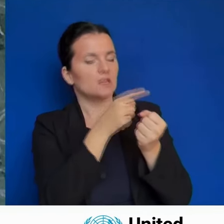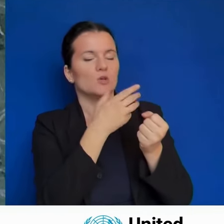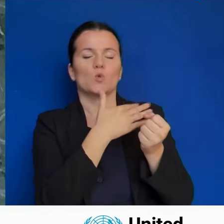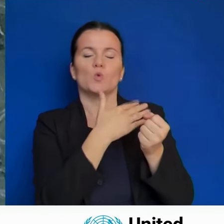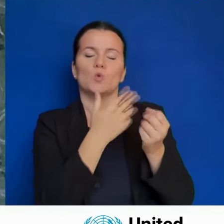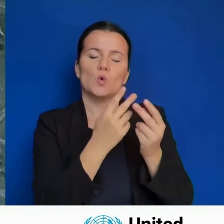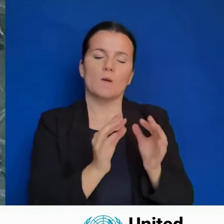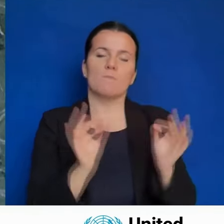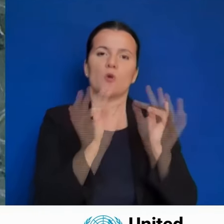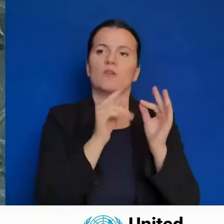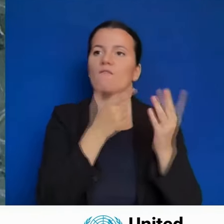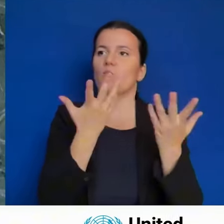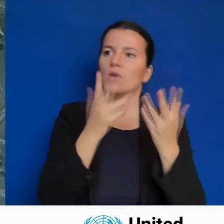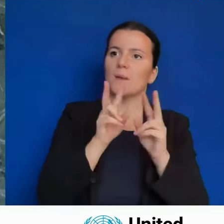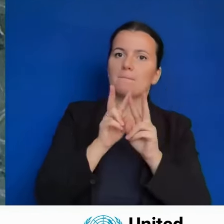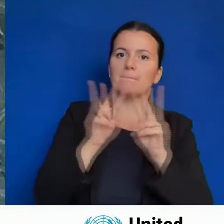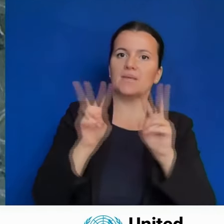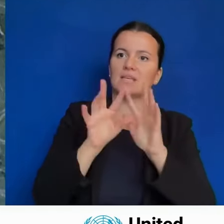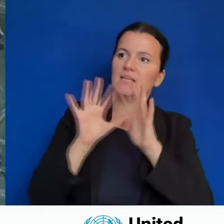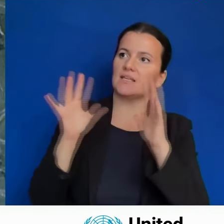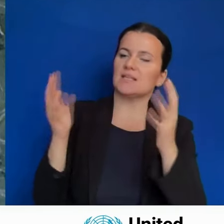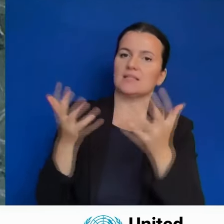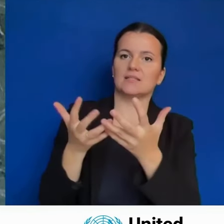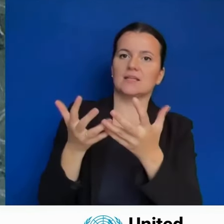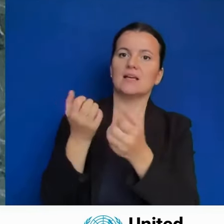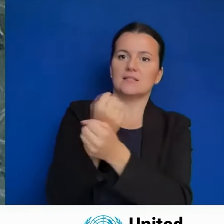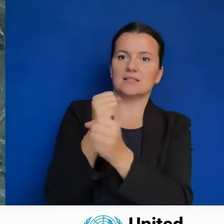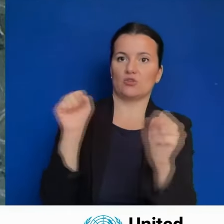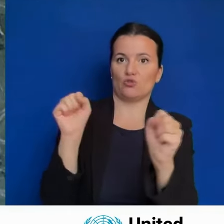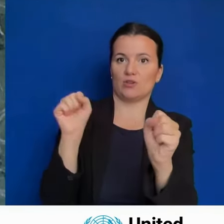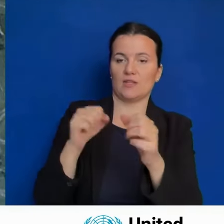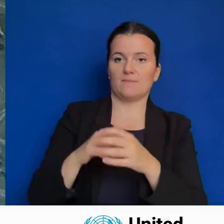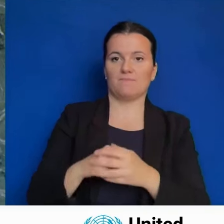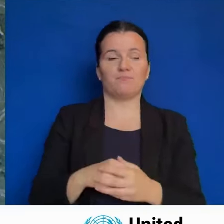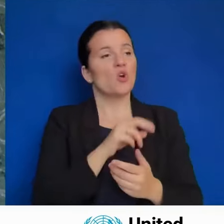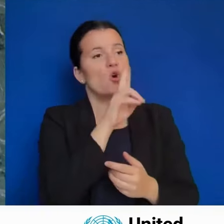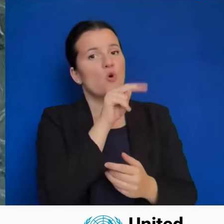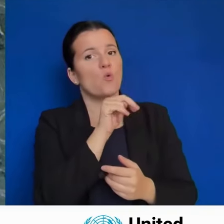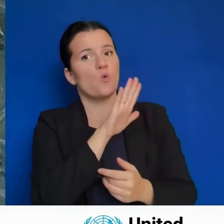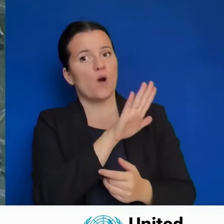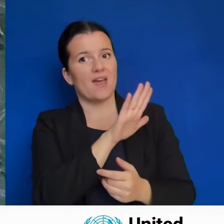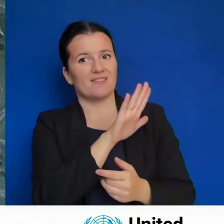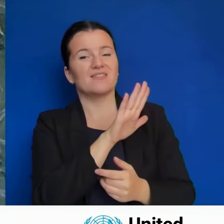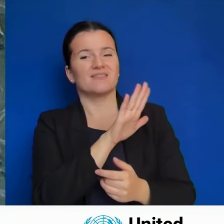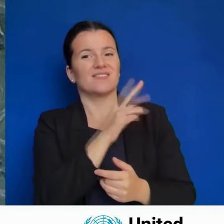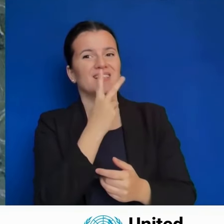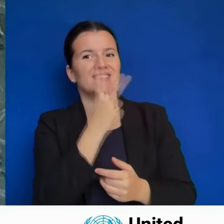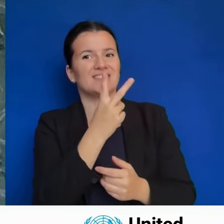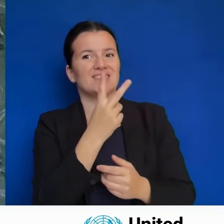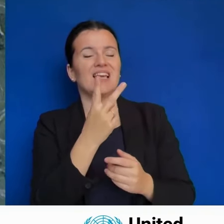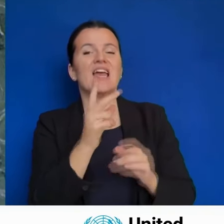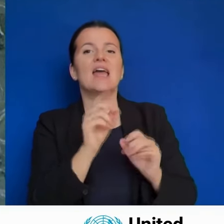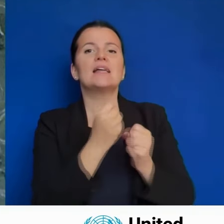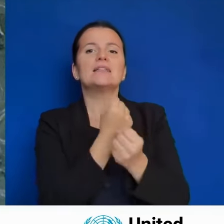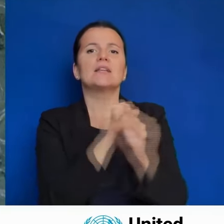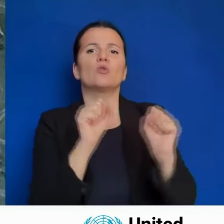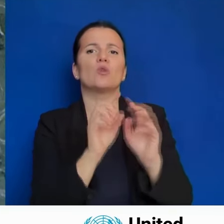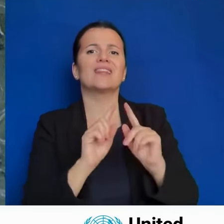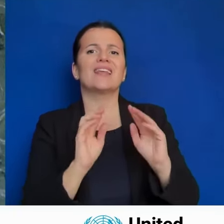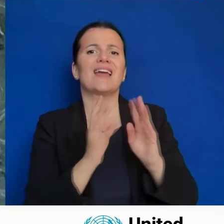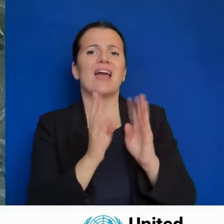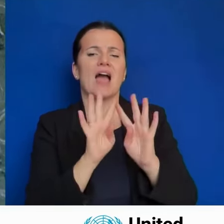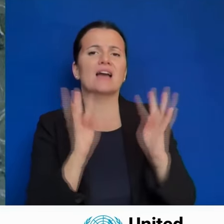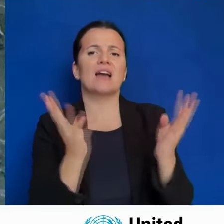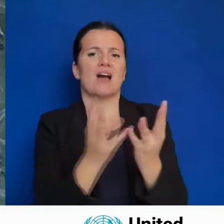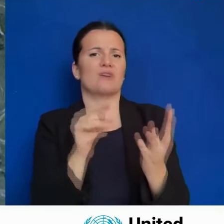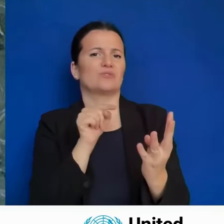tous que le Conseil de sécurité doit se réformer. pour se mettre en phase avec les réalités et les exigences de l